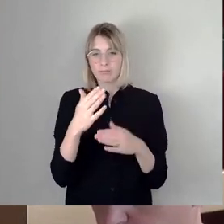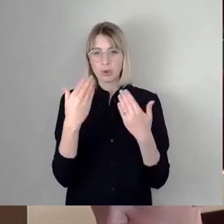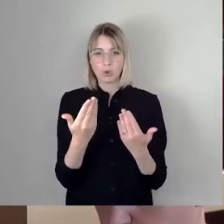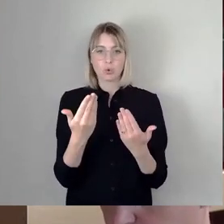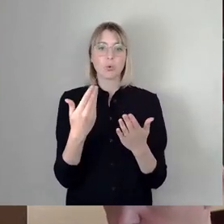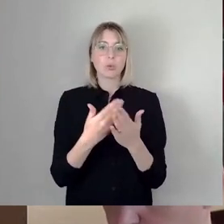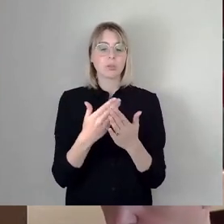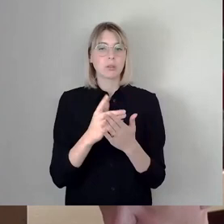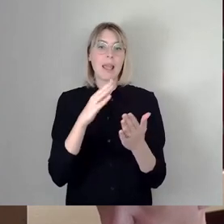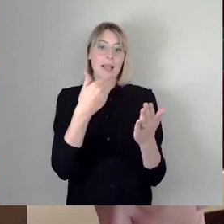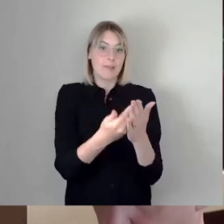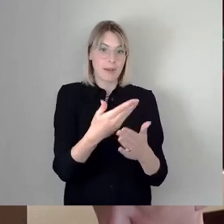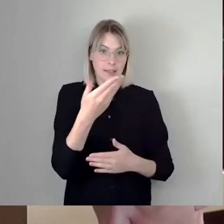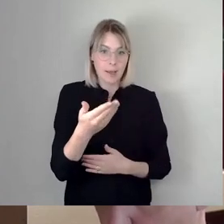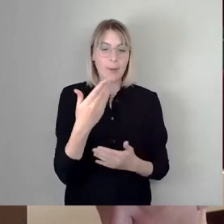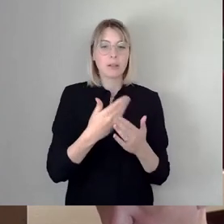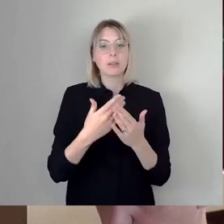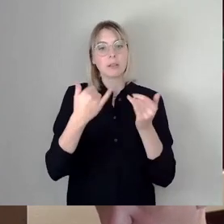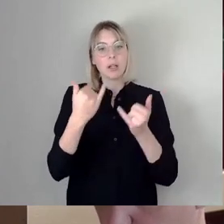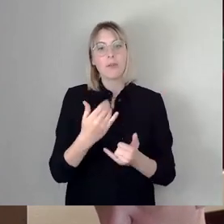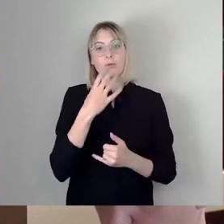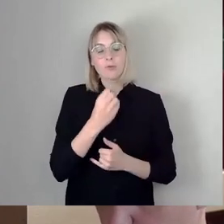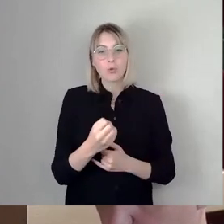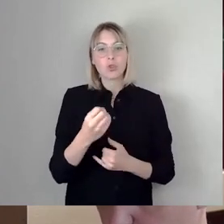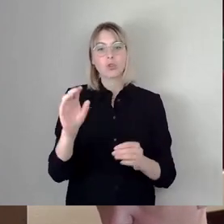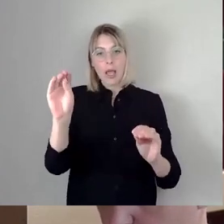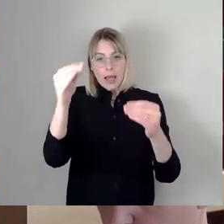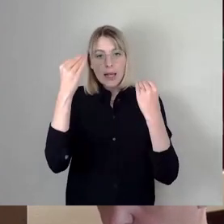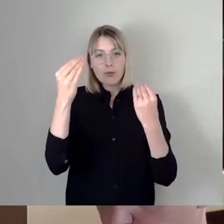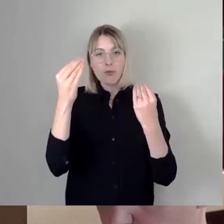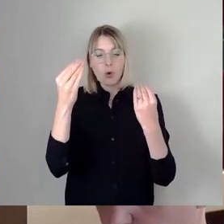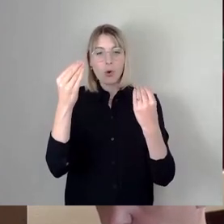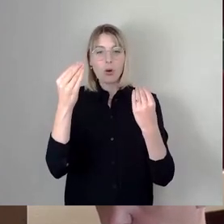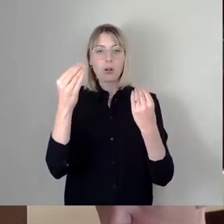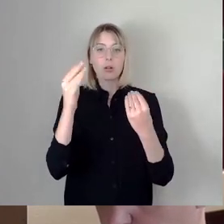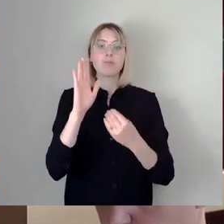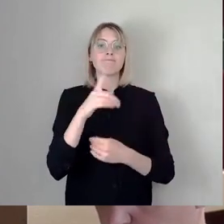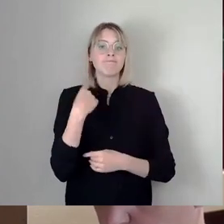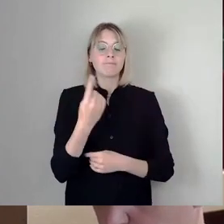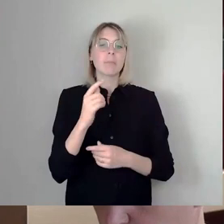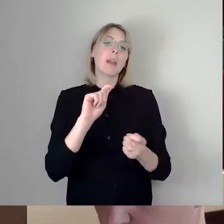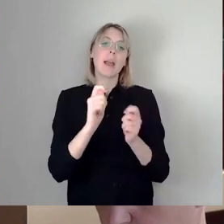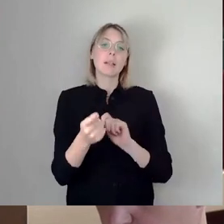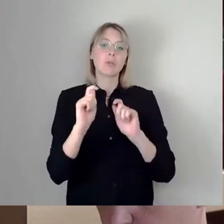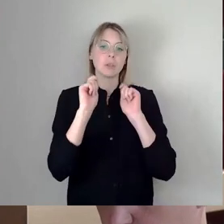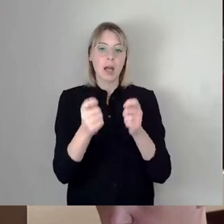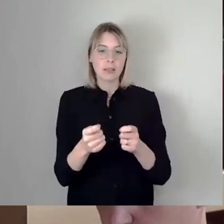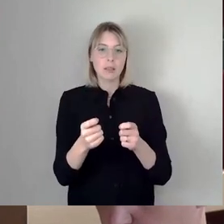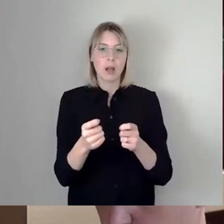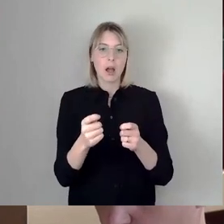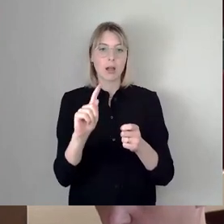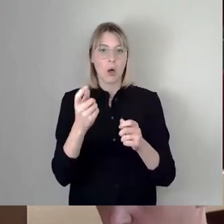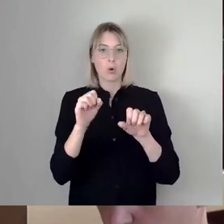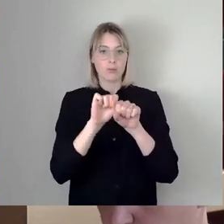noch mal eine, dann hätte ich jetzt gerne eine definitive Auskunft auf unser Änderungsantrag, der ja im System prinzipiell sogar zu beiden